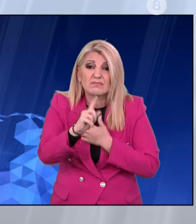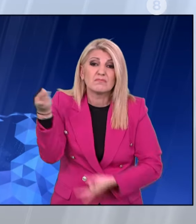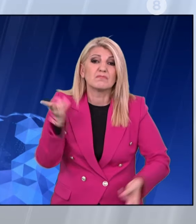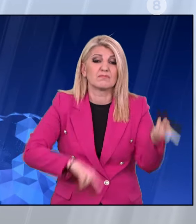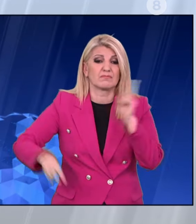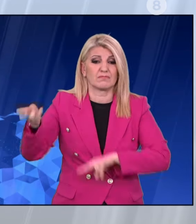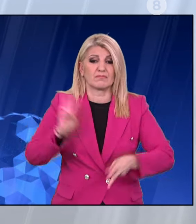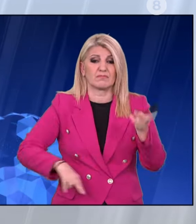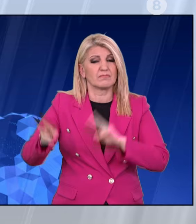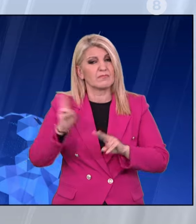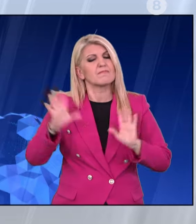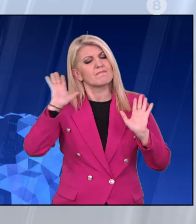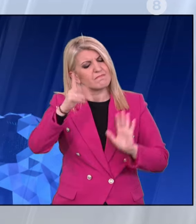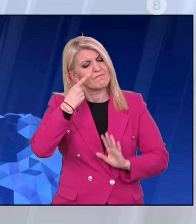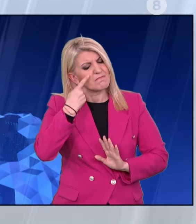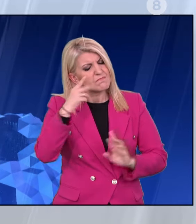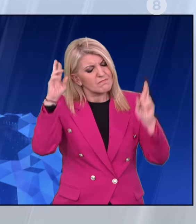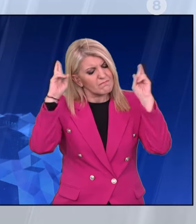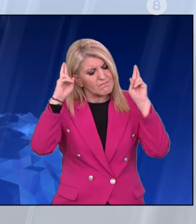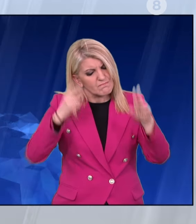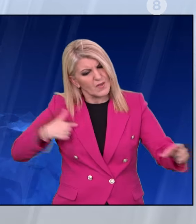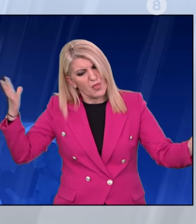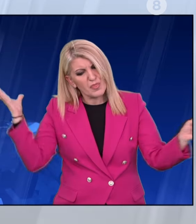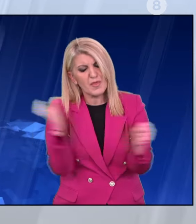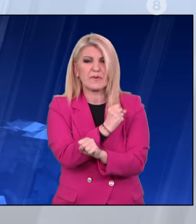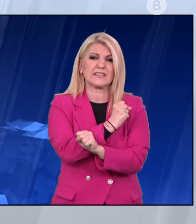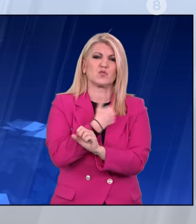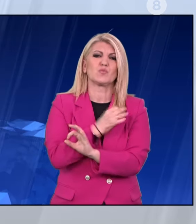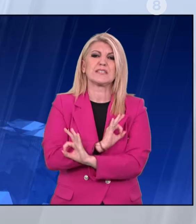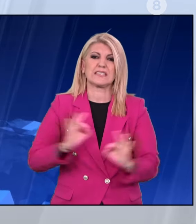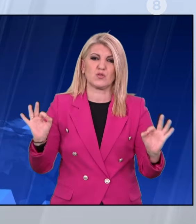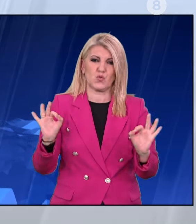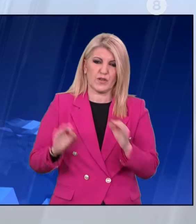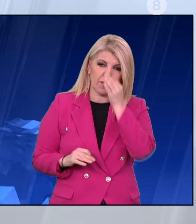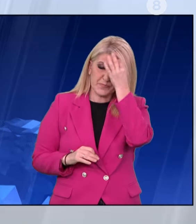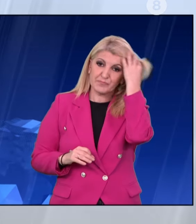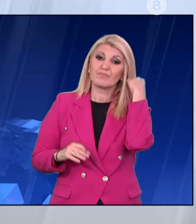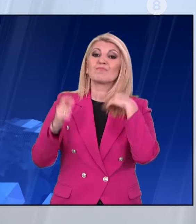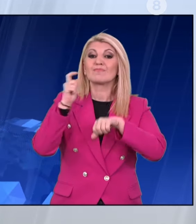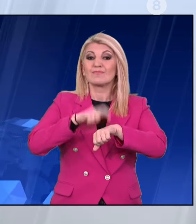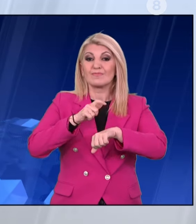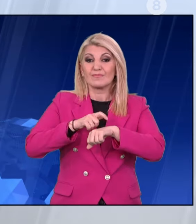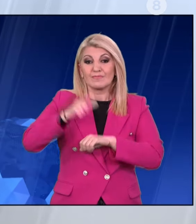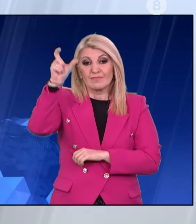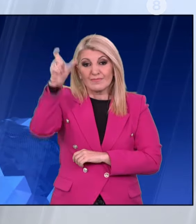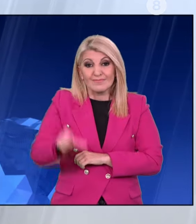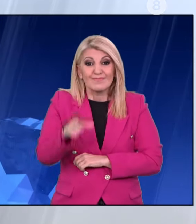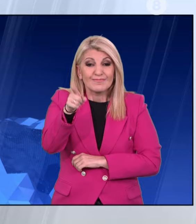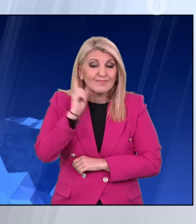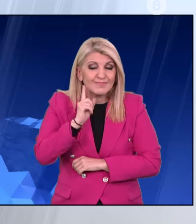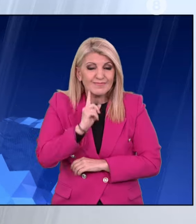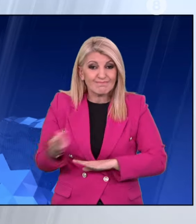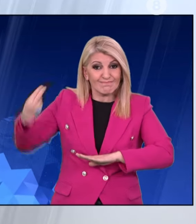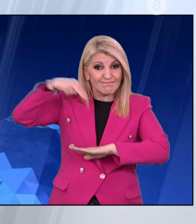Θα γίνει. Θα το πετύχουμε γιατί... Μια ημέρα μετά τη νέα συγκλονιστική ομιλία της στο Ευρωκοινοβούλιο, η